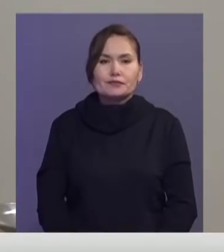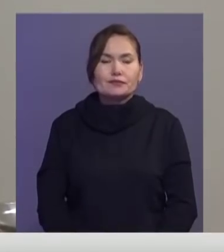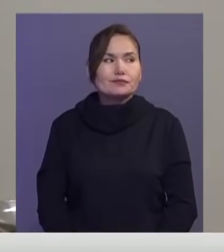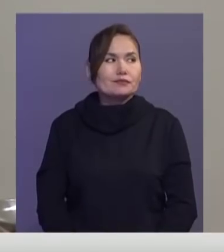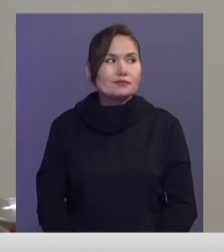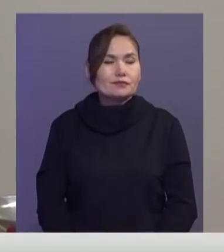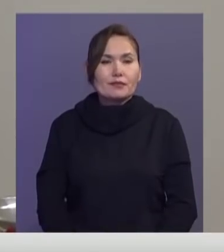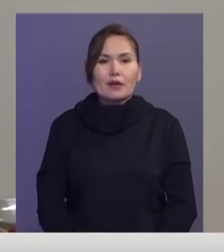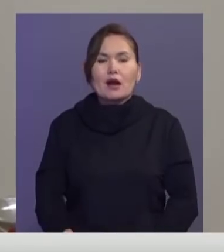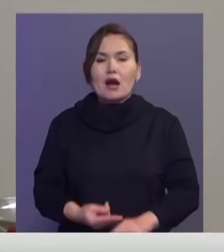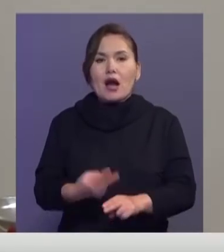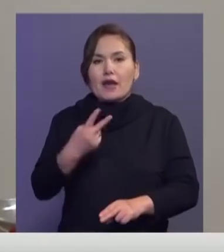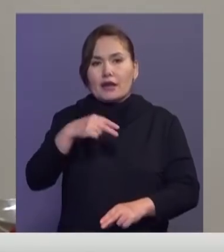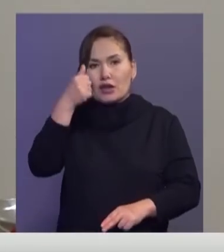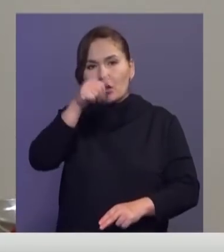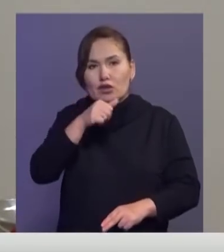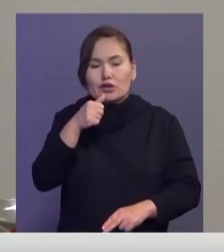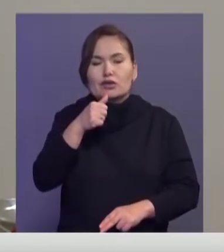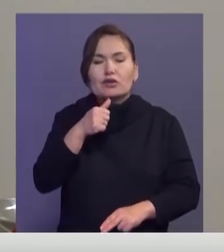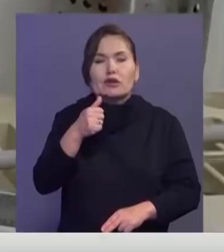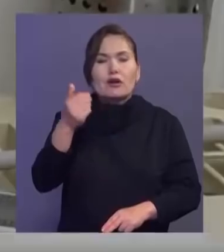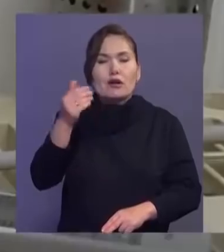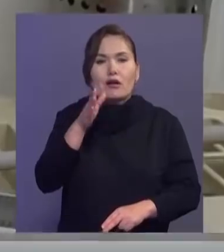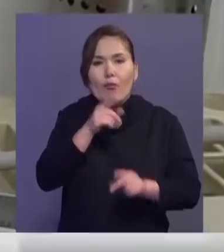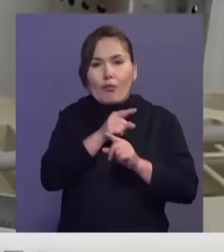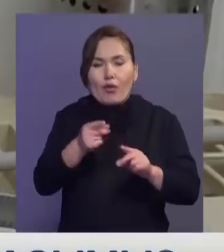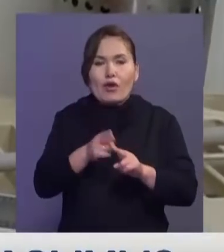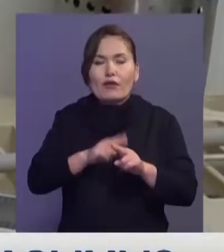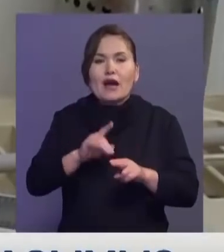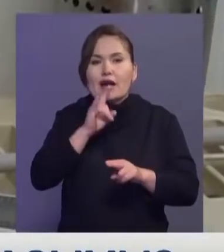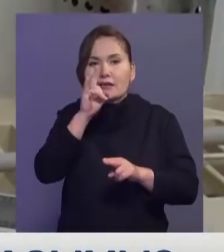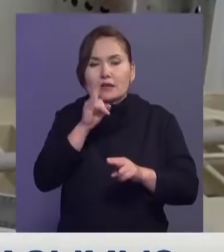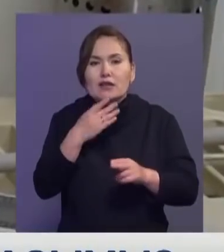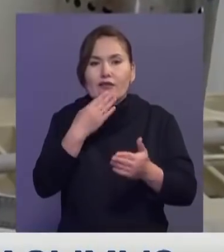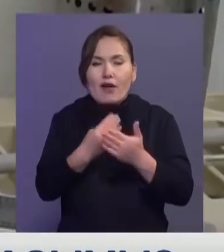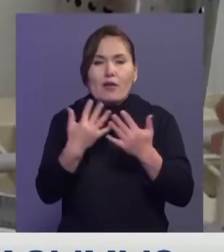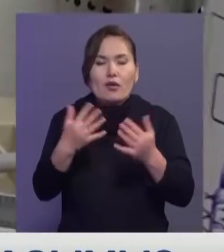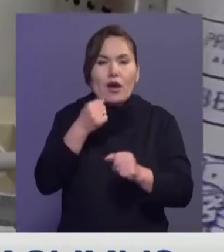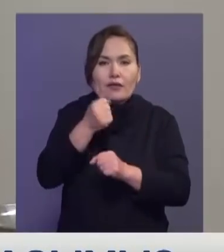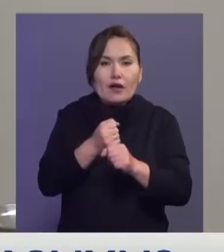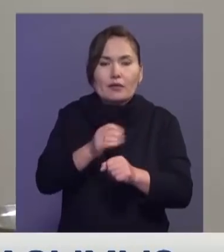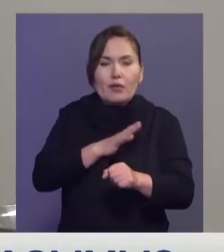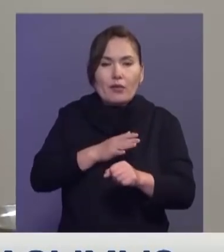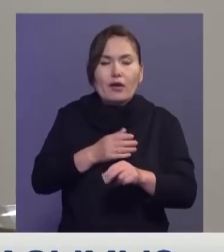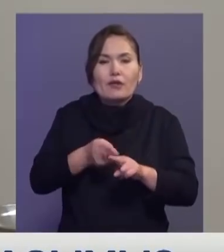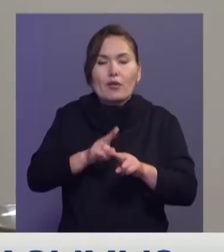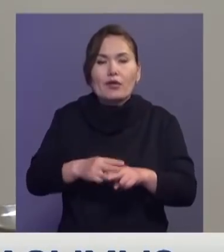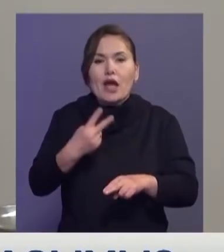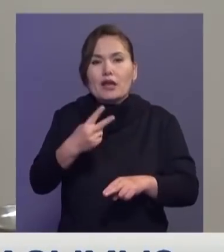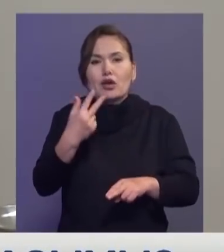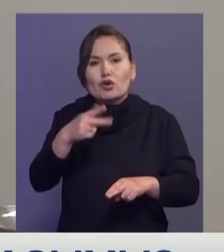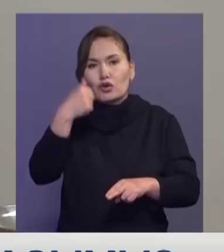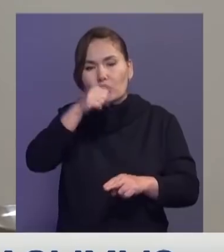Ас бүрмемде екі жыл бойы сыр дайындап жүрдім. Көршілермен таныстарым дәмін татып сыннан өткіздік. Ал екі жылдан кейін